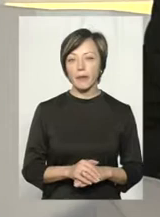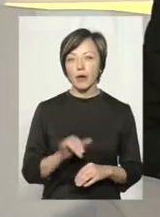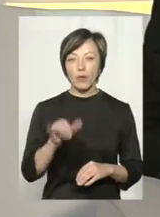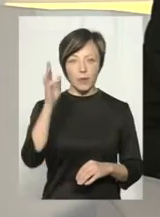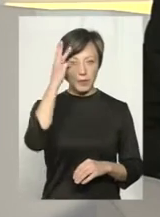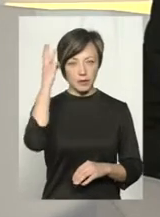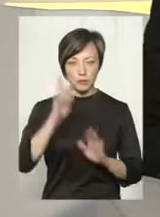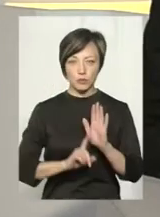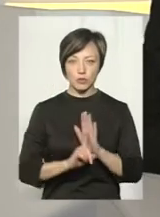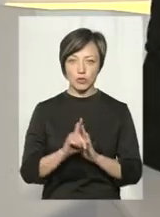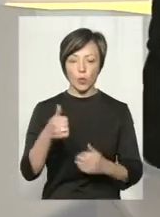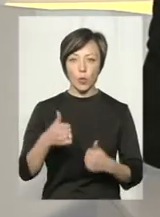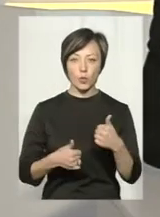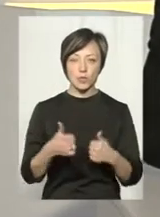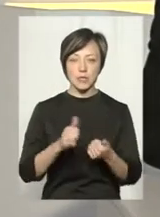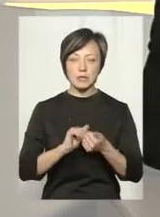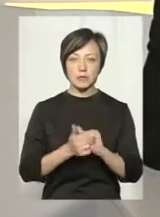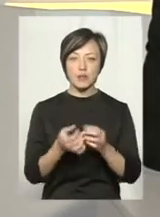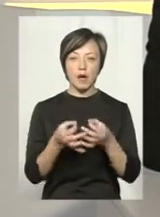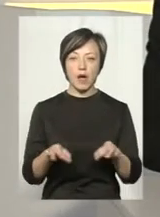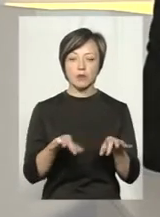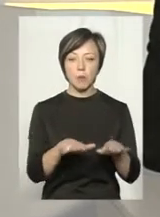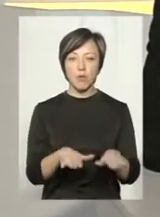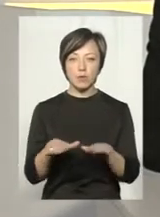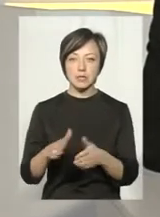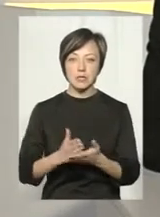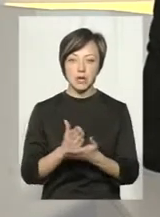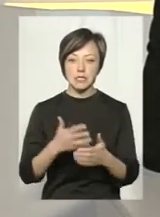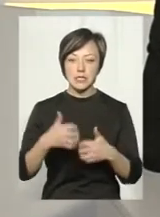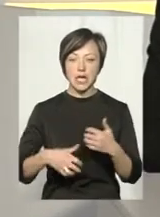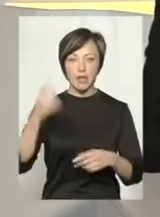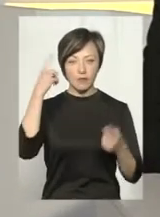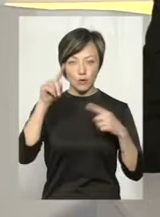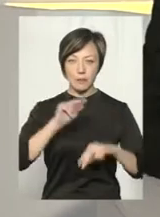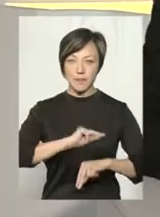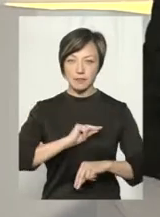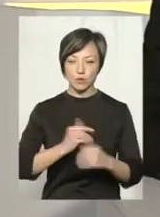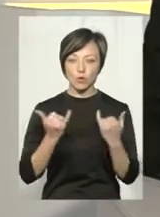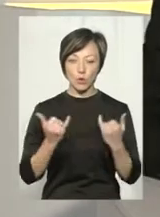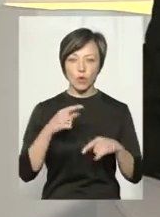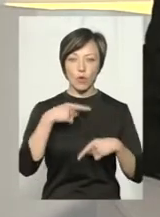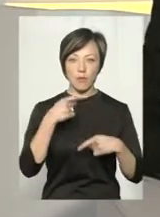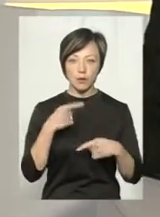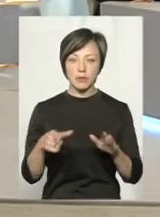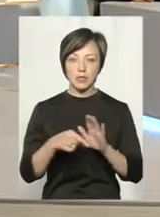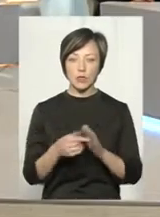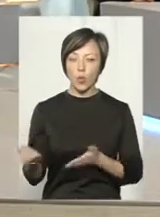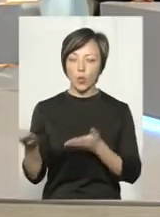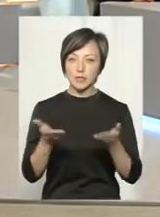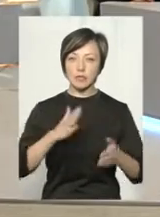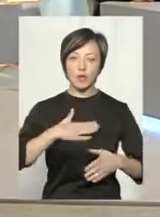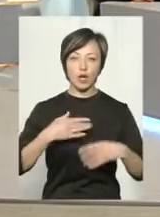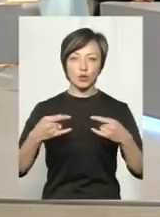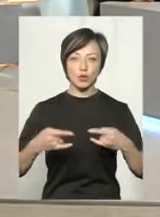Хмельницькому розпочались конкурси на заміщення вакантних посад серед творчих працівників. Про це сьогодні говоритимемо із гостями нашої